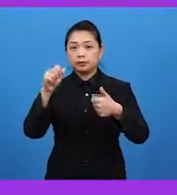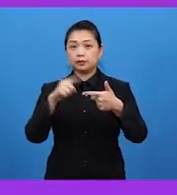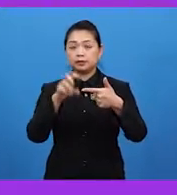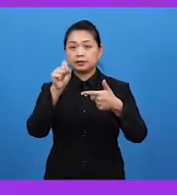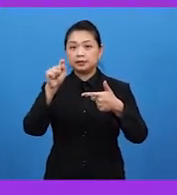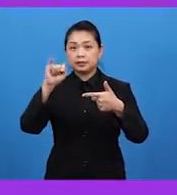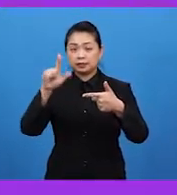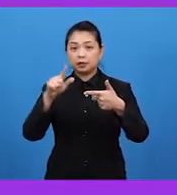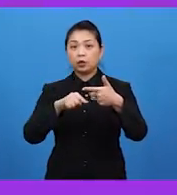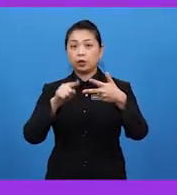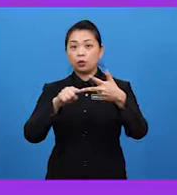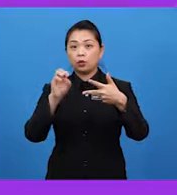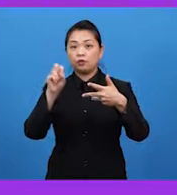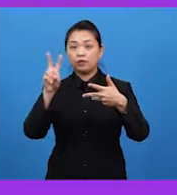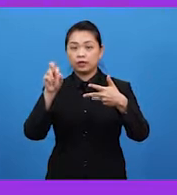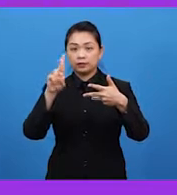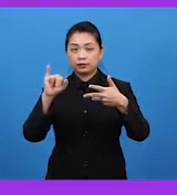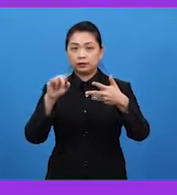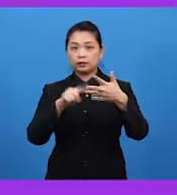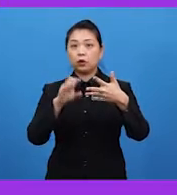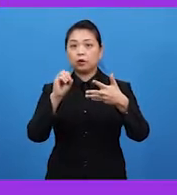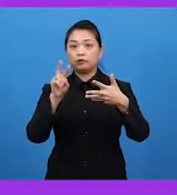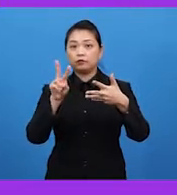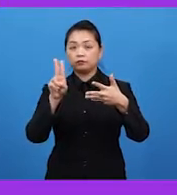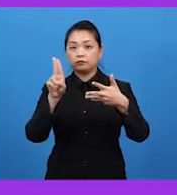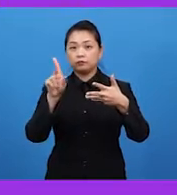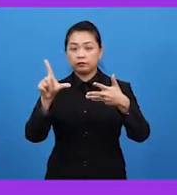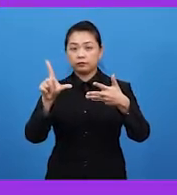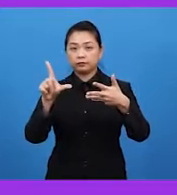stil, ovari dan ovul.